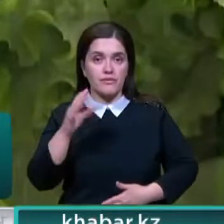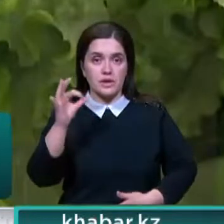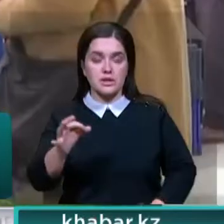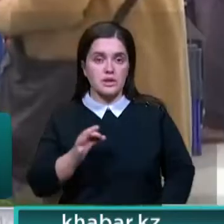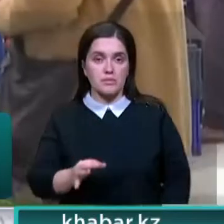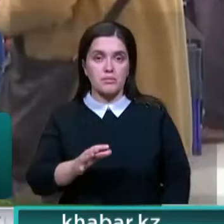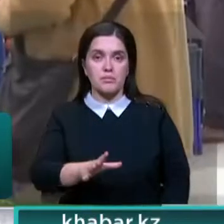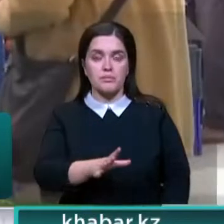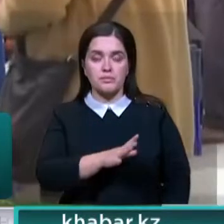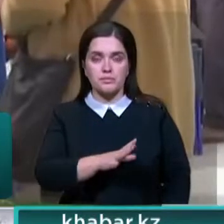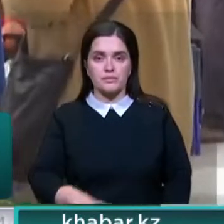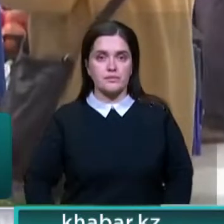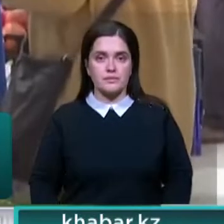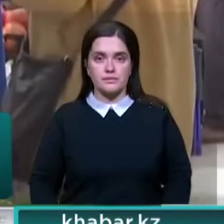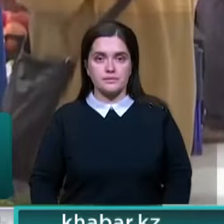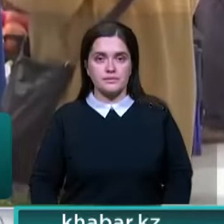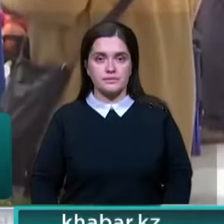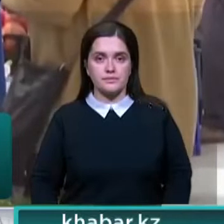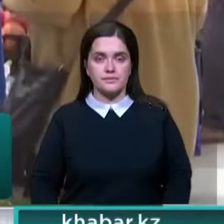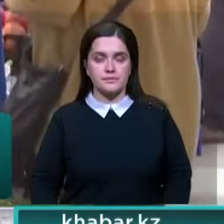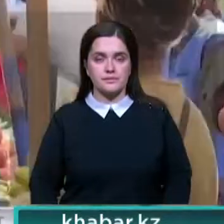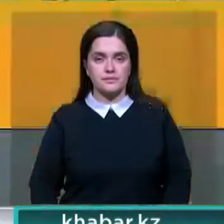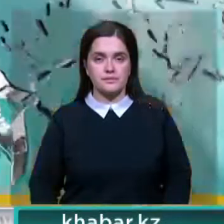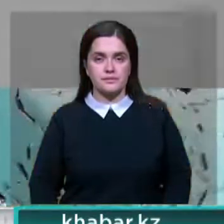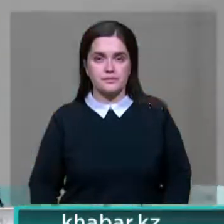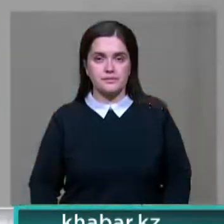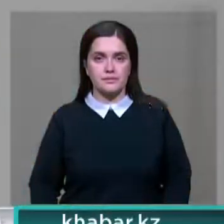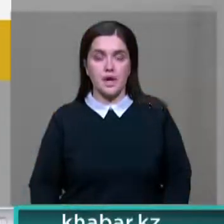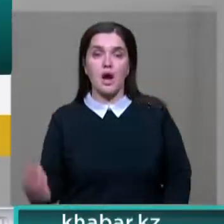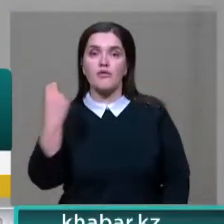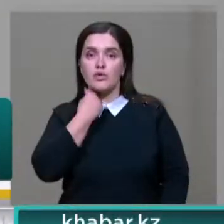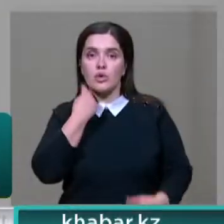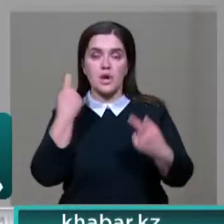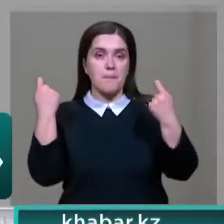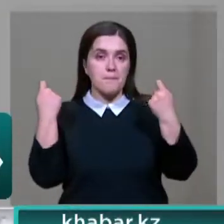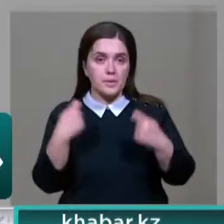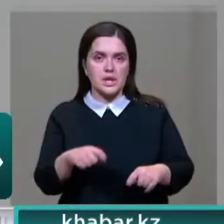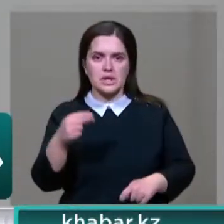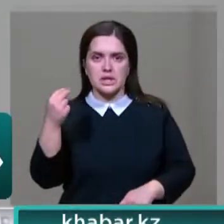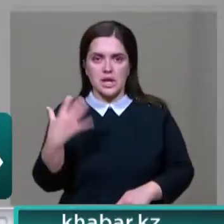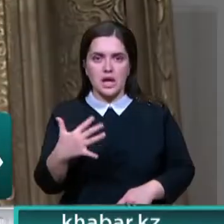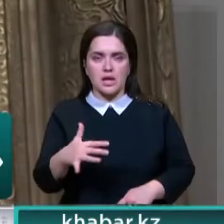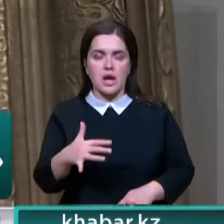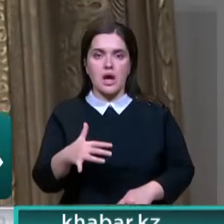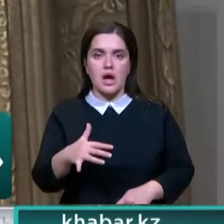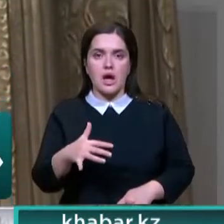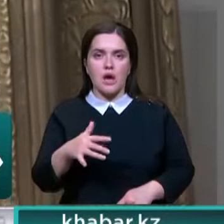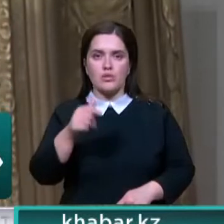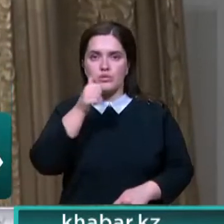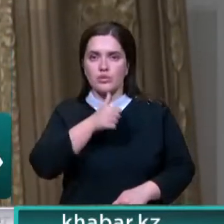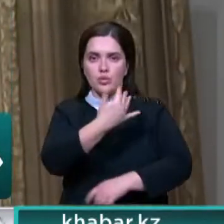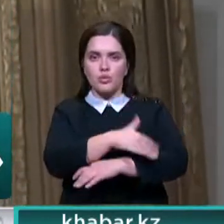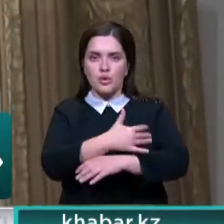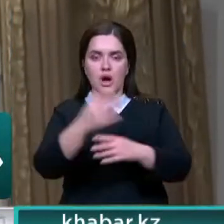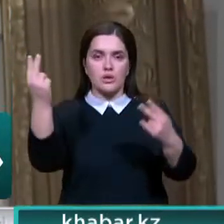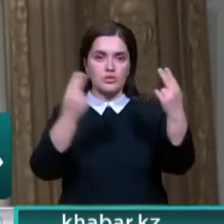показателей почти 20%. В Лондоне продали одну из самых дорогих работ анонимного уличного